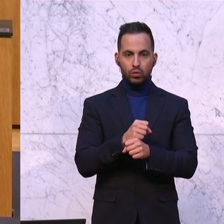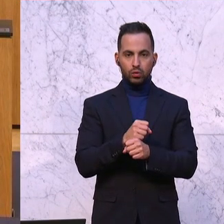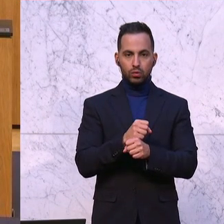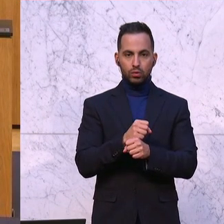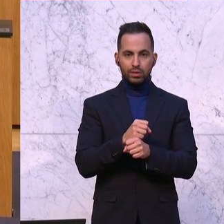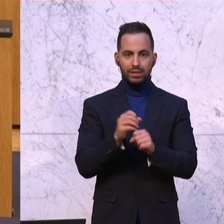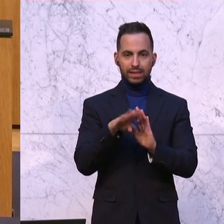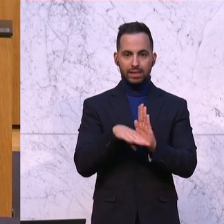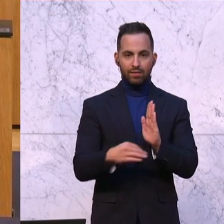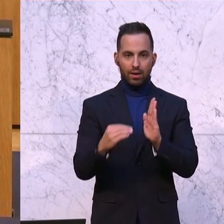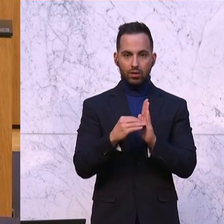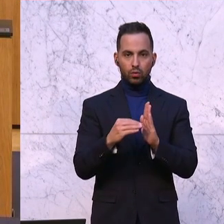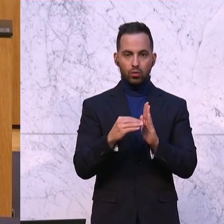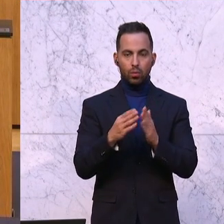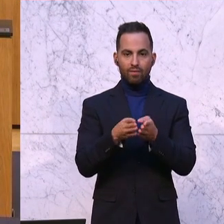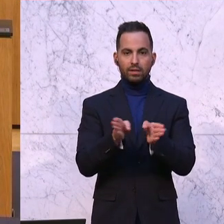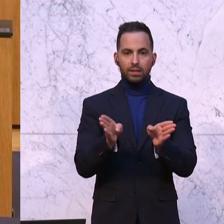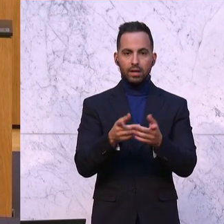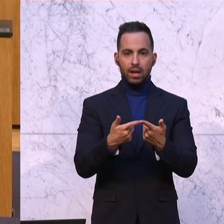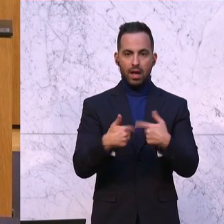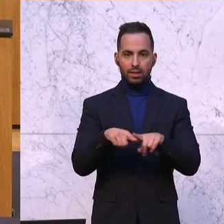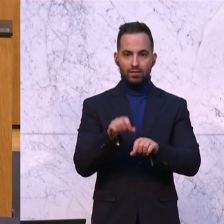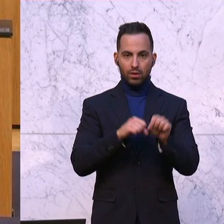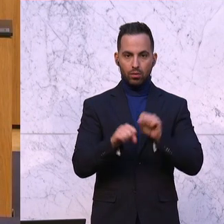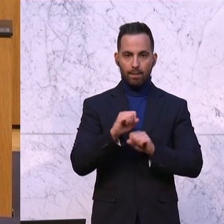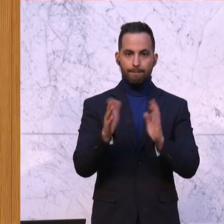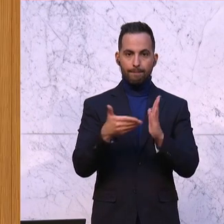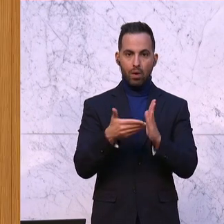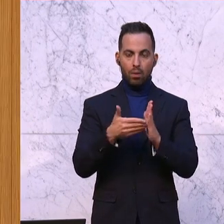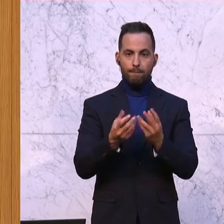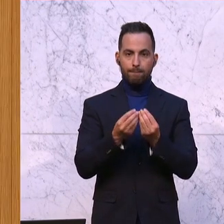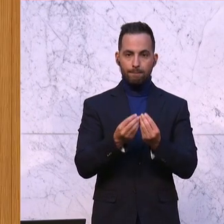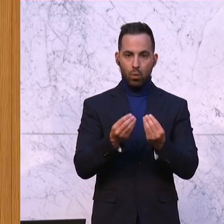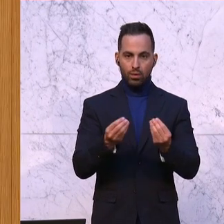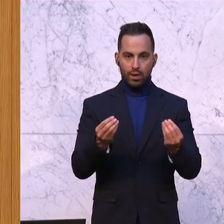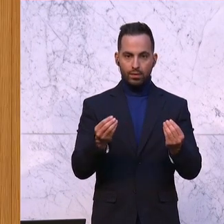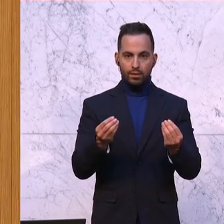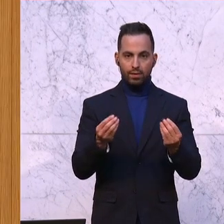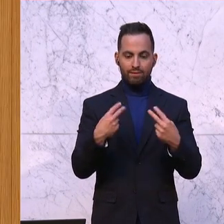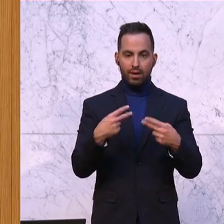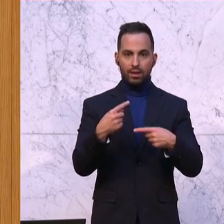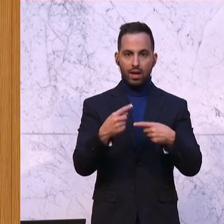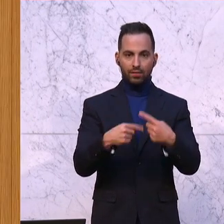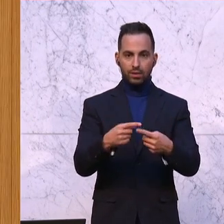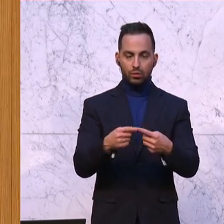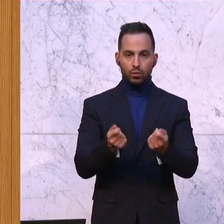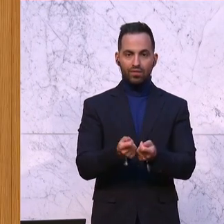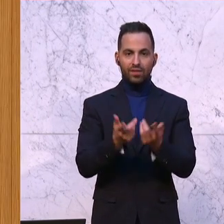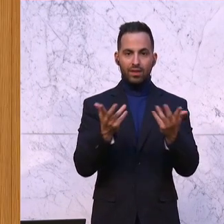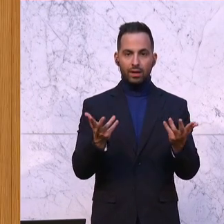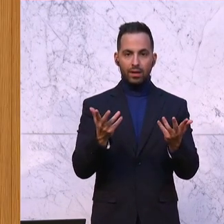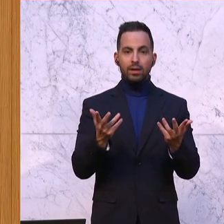umfassende Landesverteidigung braucht es ein modernes, ein weiterentwickeltes und vielfältig